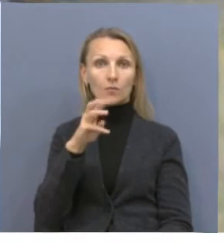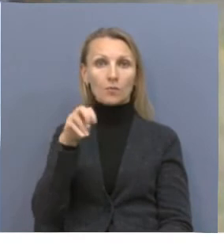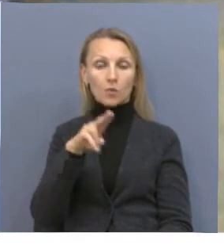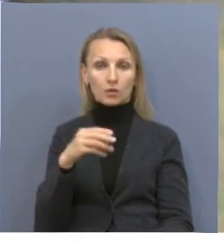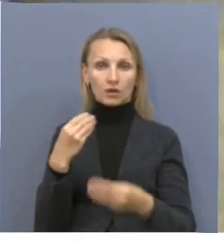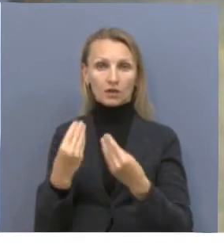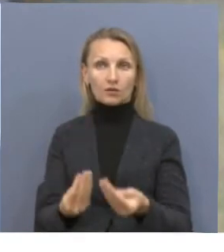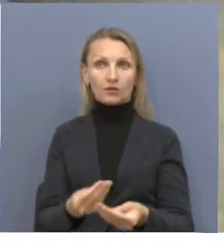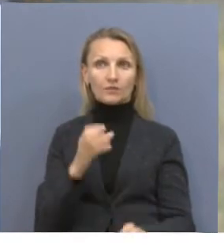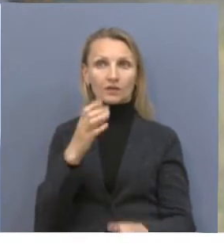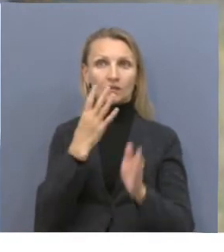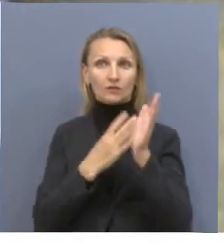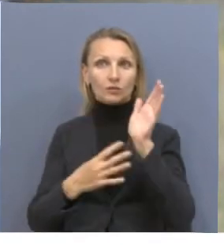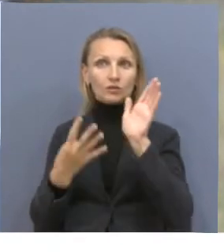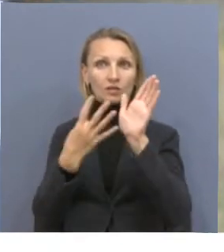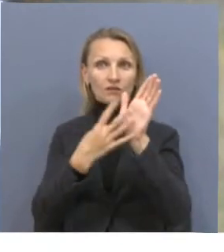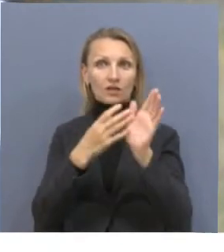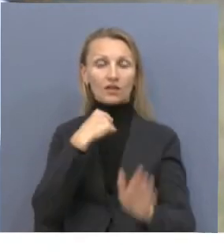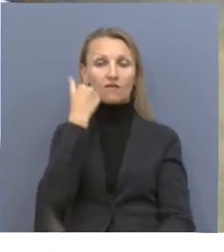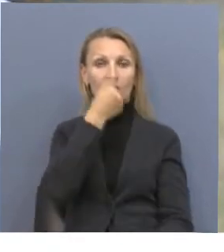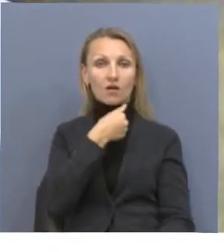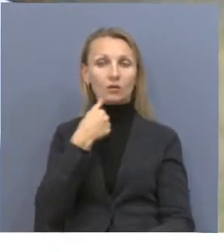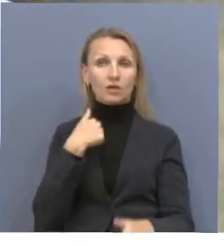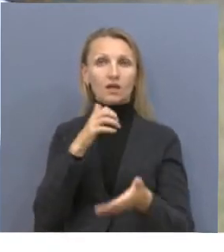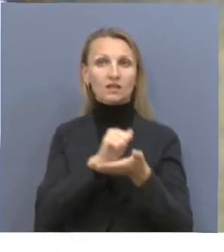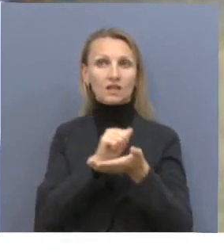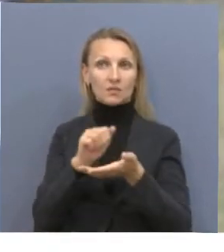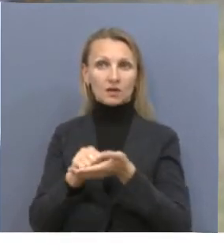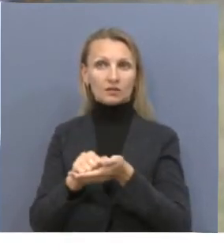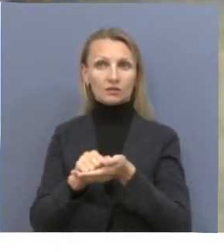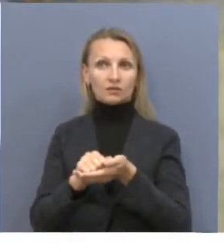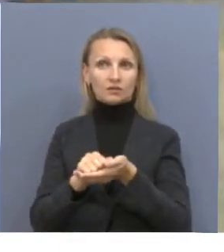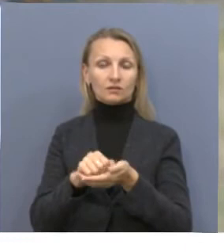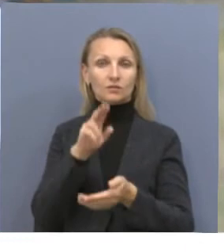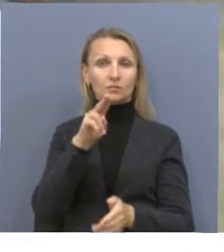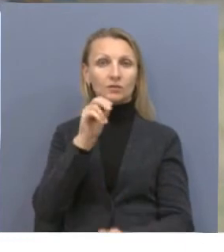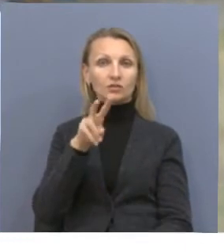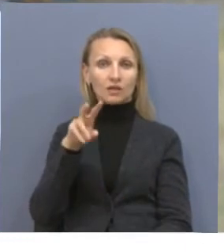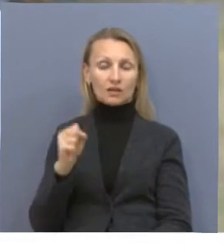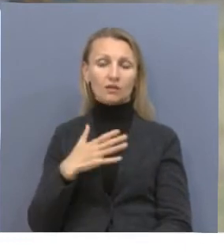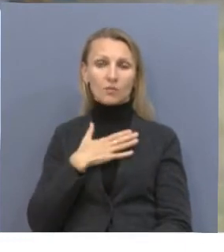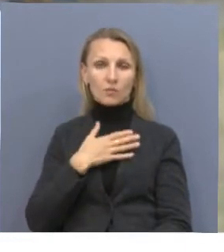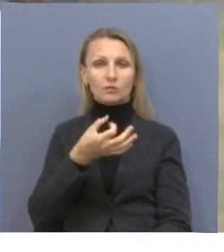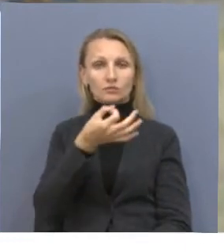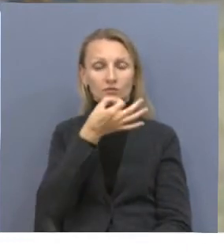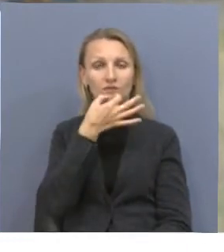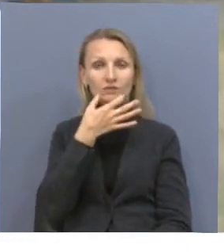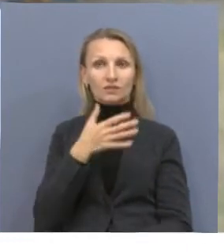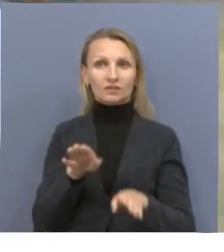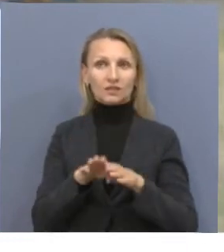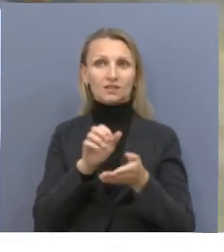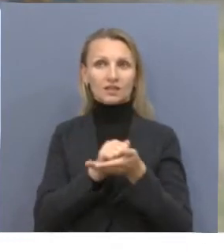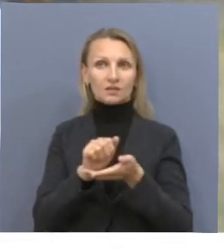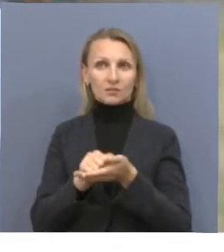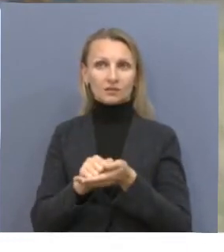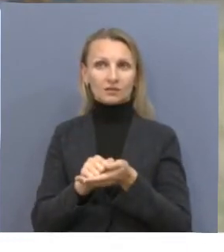99-го года занимаюсь пчеловодством. Можно сказать, это хобби. Не бизнес.